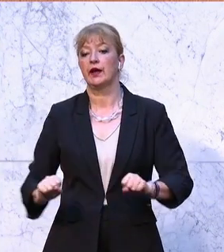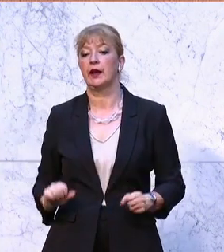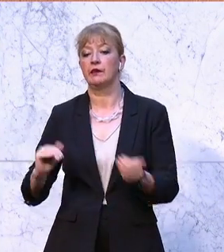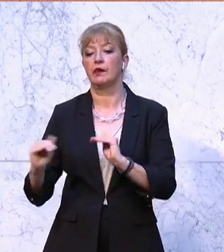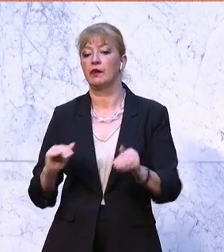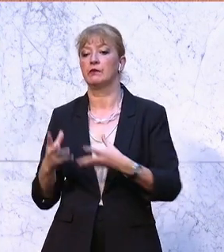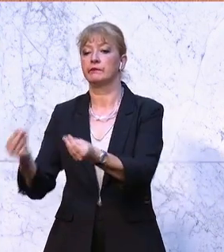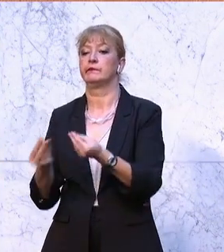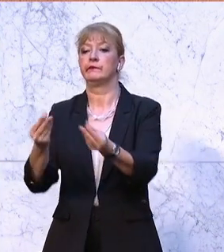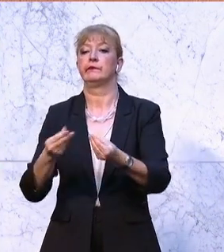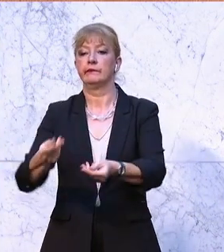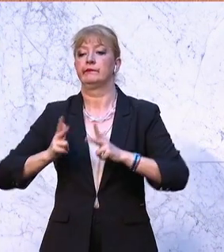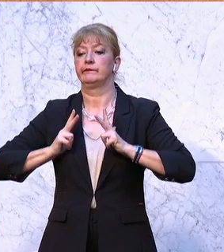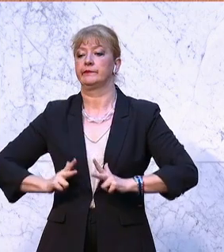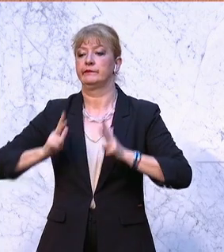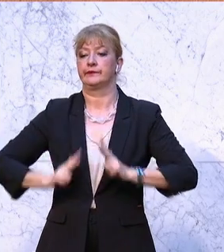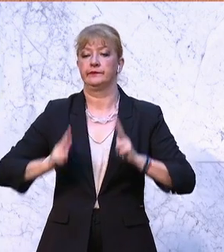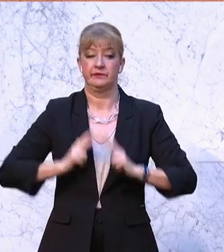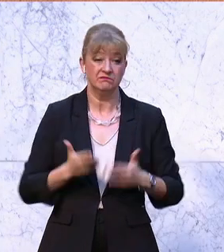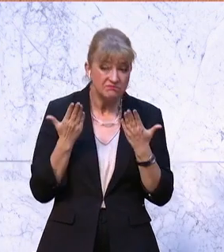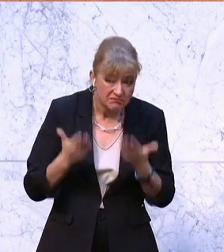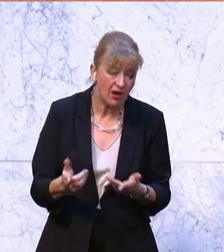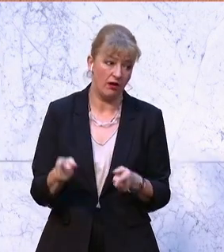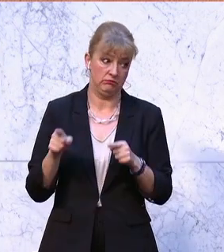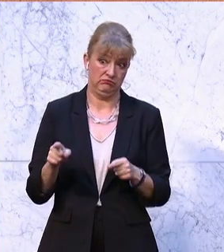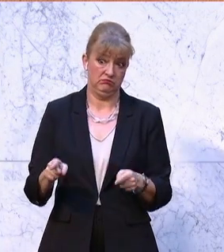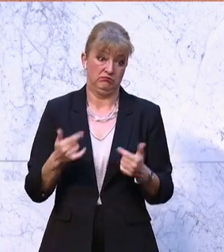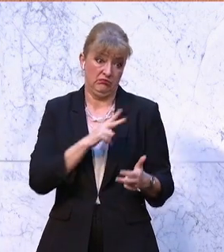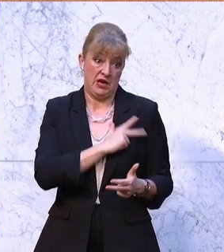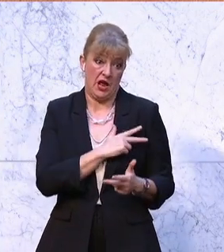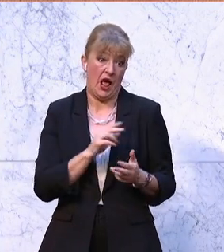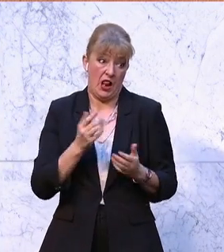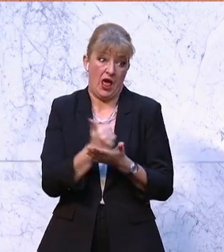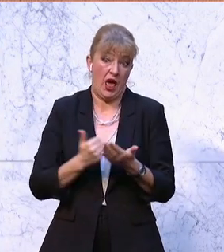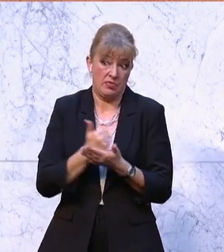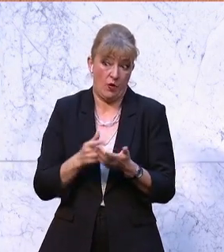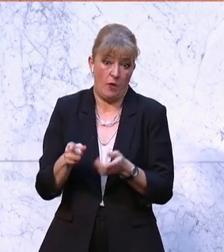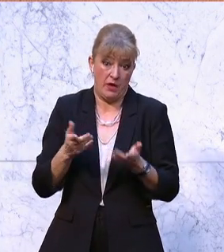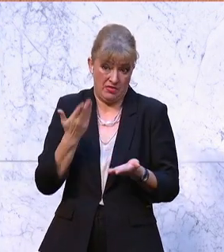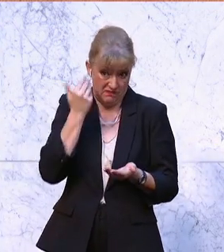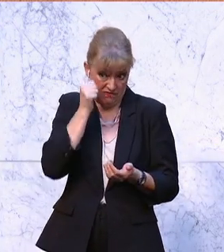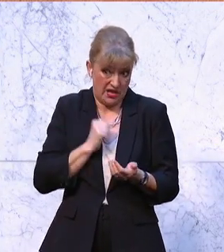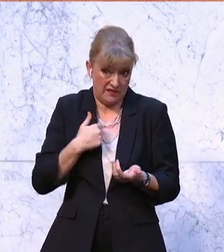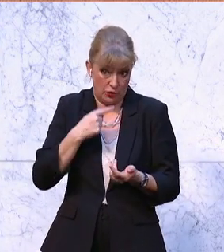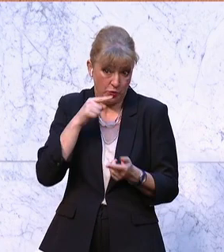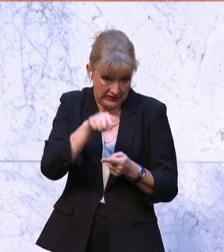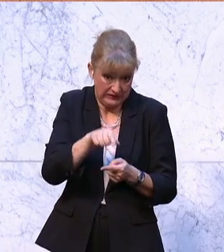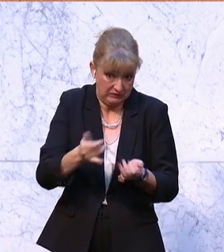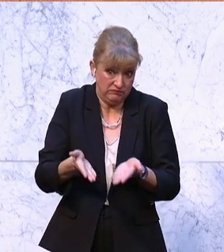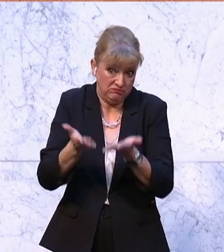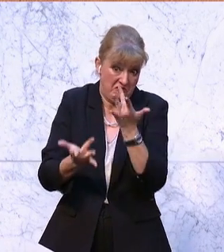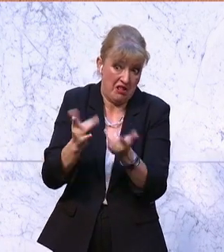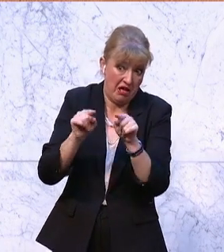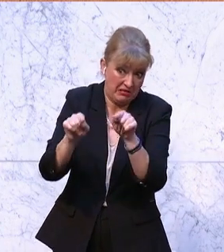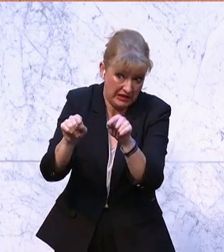befriedigen. Das sind wahrscheinlich die kräftig steigenden Realeinkommen, die Sie in Ihrer gestrigen Budgetrede angesprochen haben.